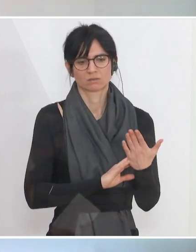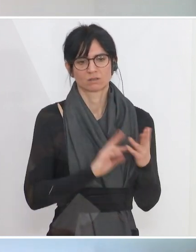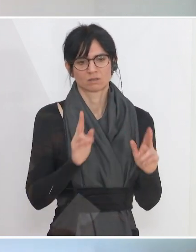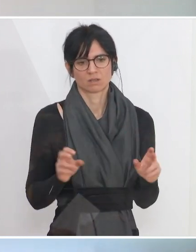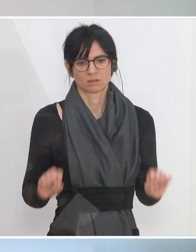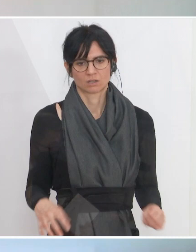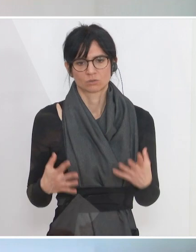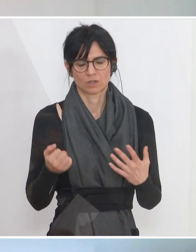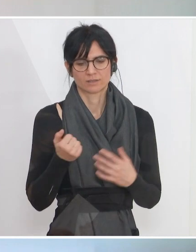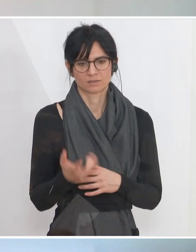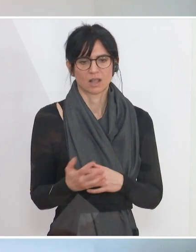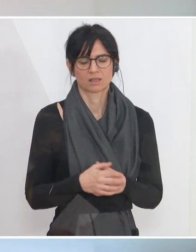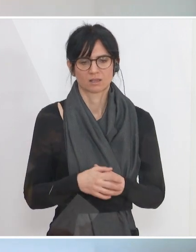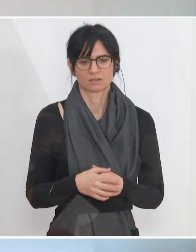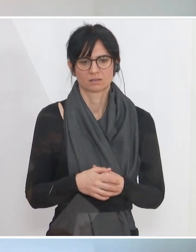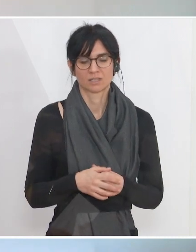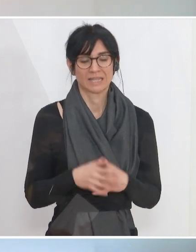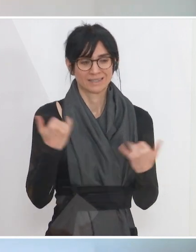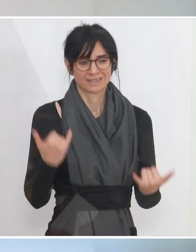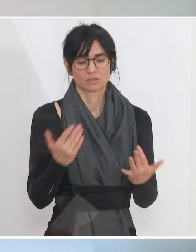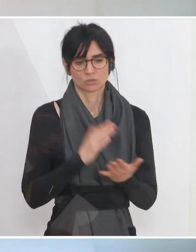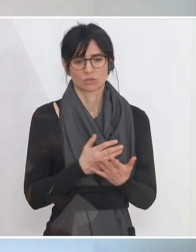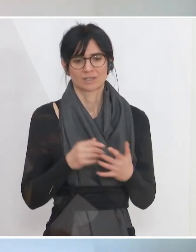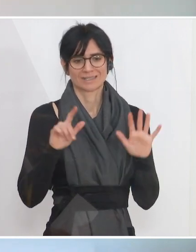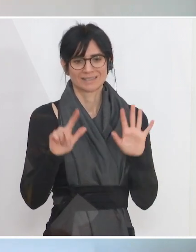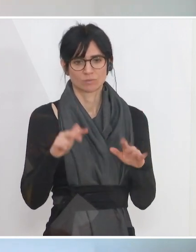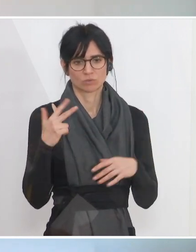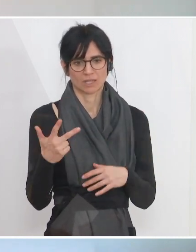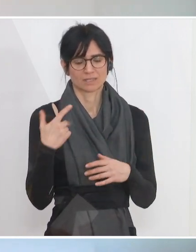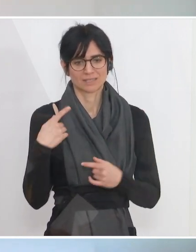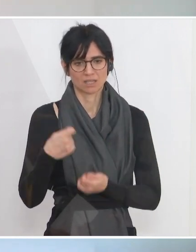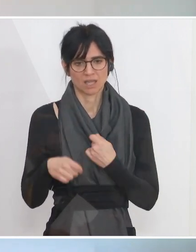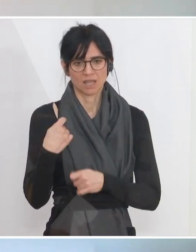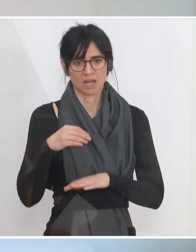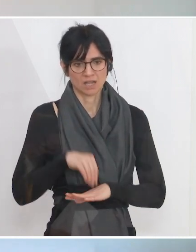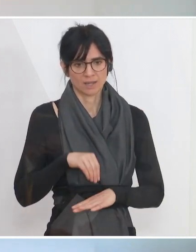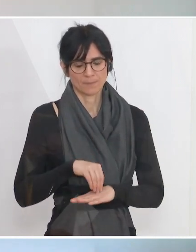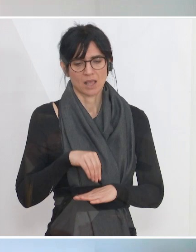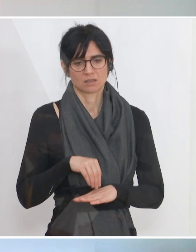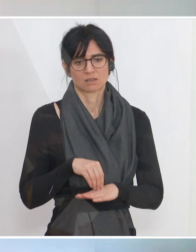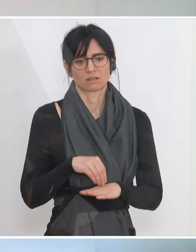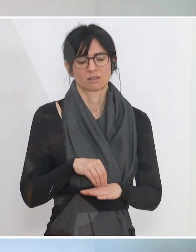aktuellen Zahlen nennen. Es haben sich bereits 87 Händlerinnen und Händler